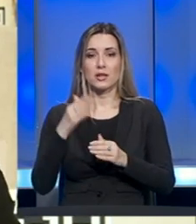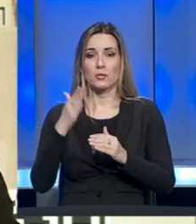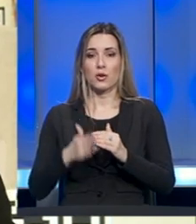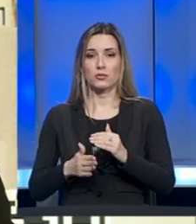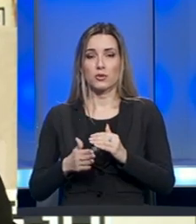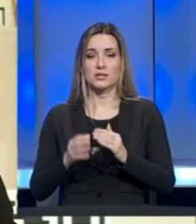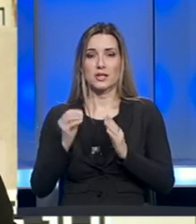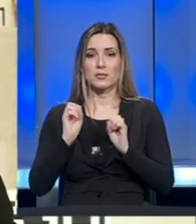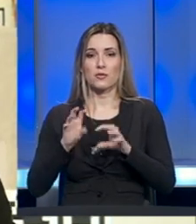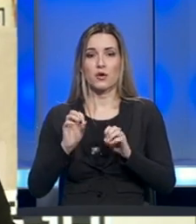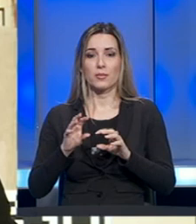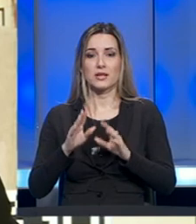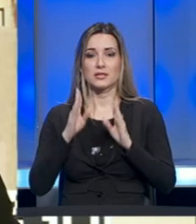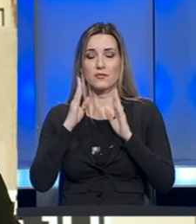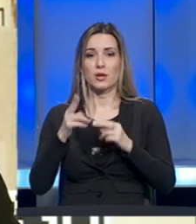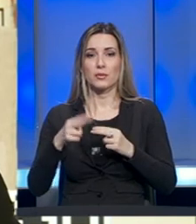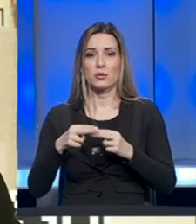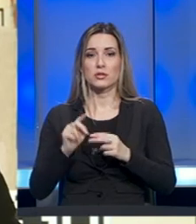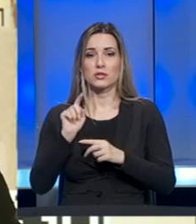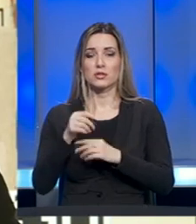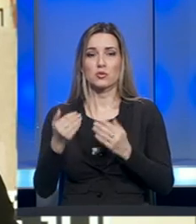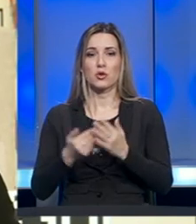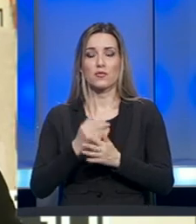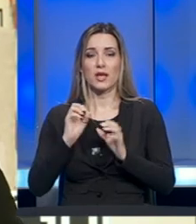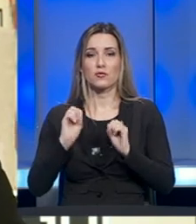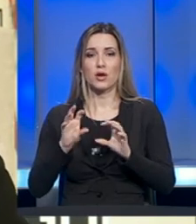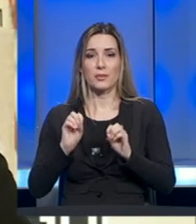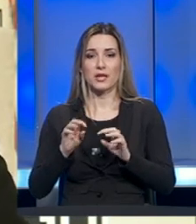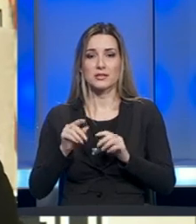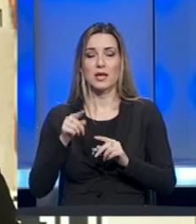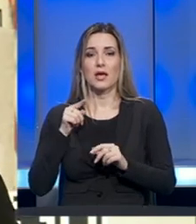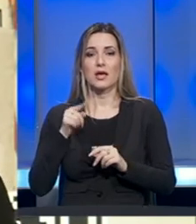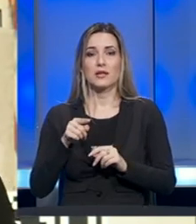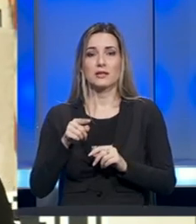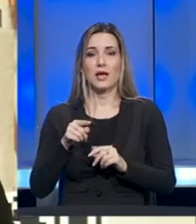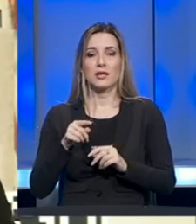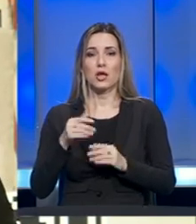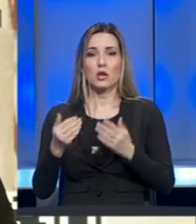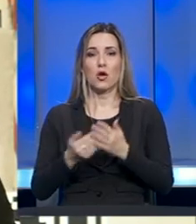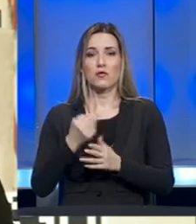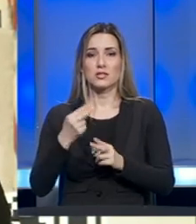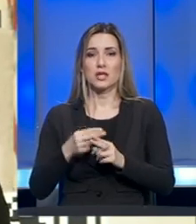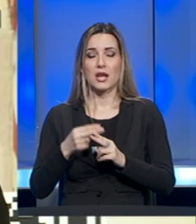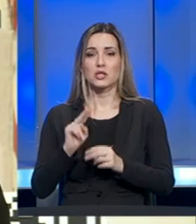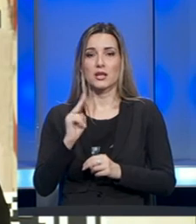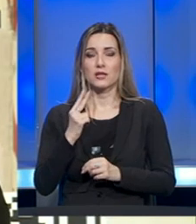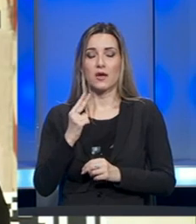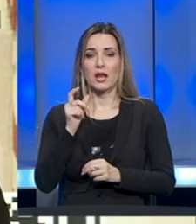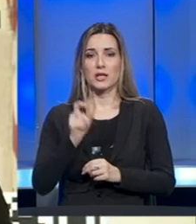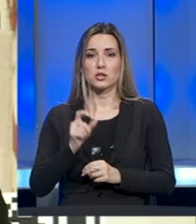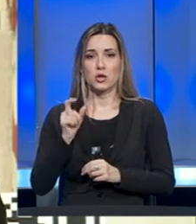posljednjim dostupnim informacijama, vjerujem da uskoro stižu nove informacije, da je novo zaraženih 12 osoba,